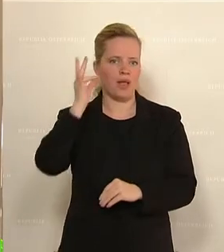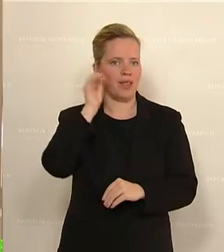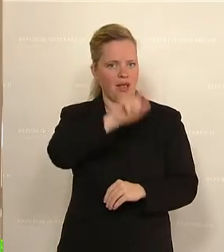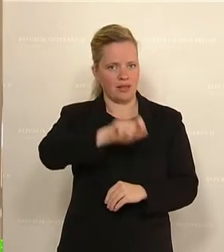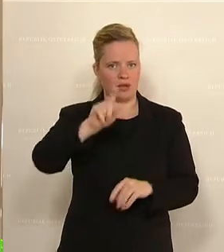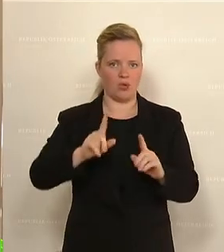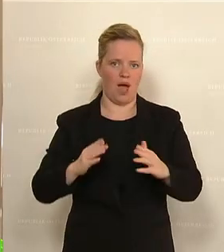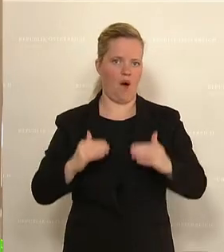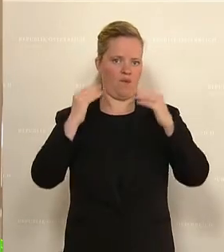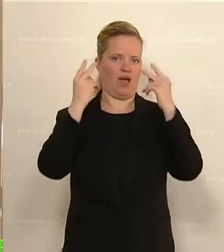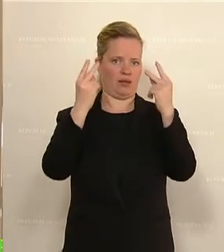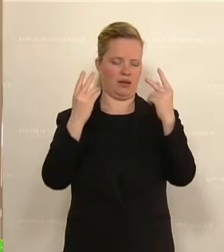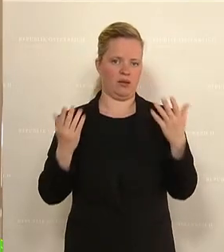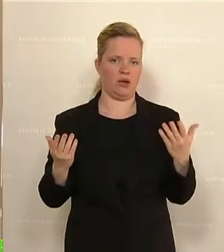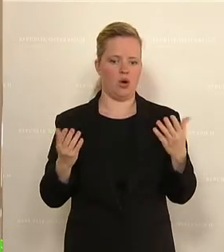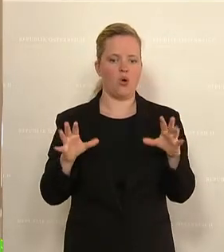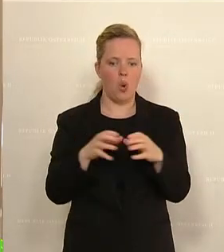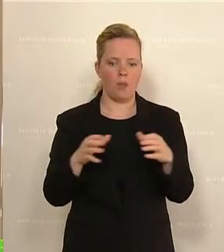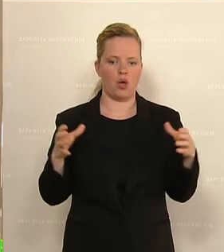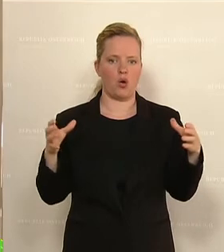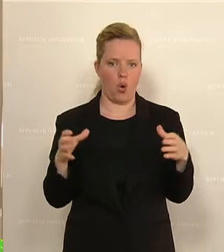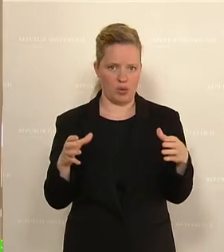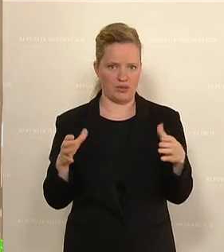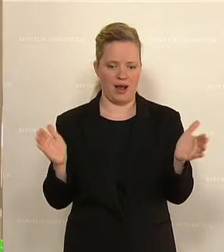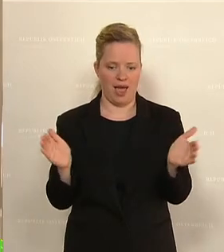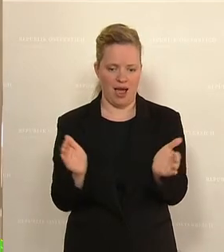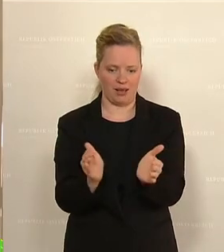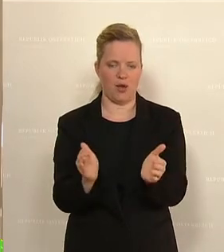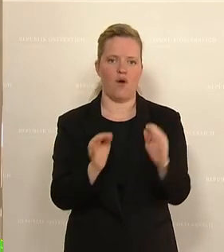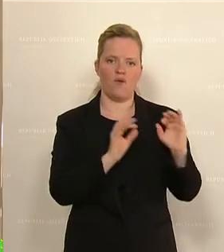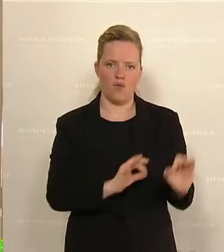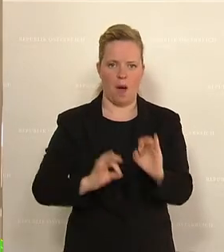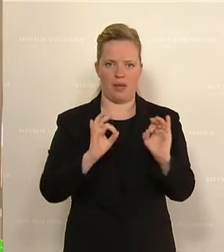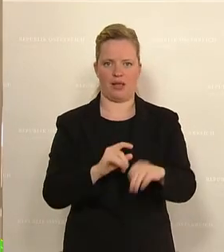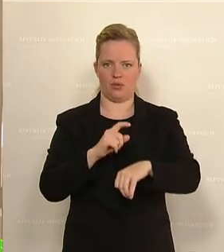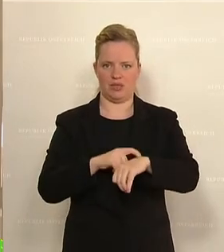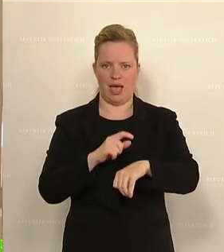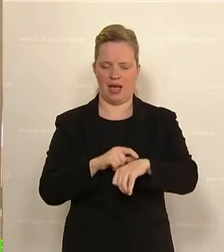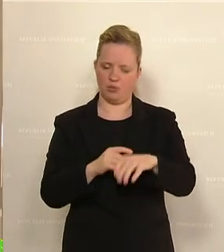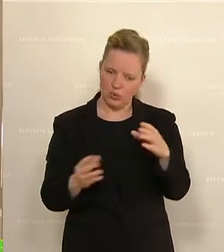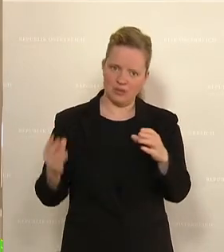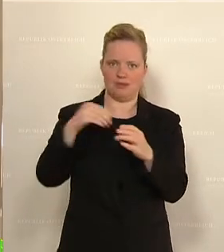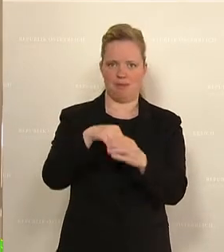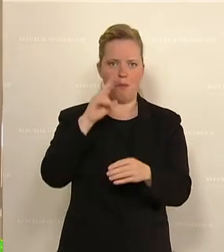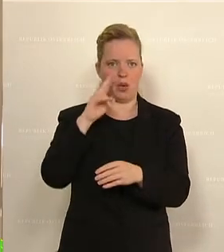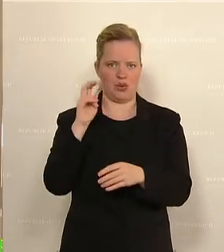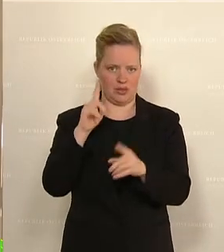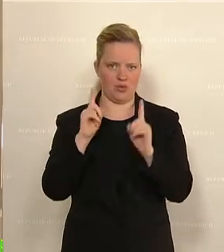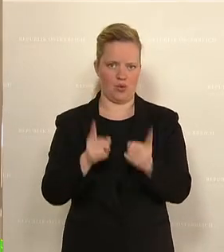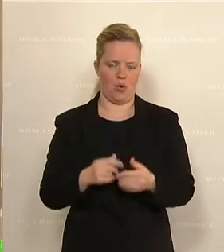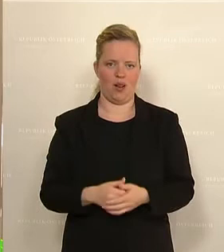Gruppengrößen müssen verkleinert werden und die Vorbereitungszeit muss aufgewertet werden. Nur von